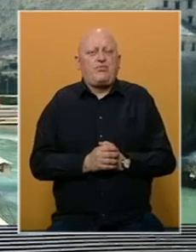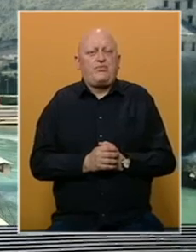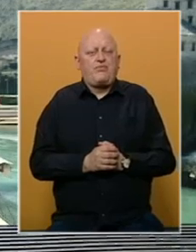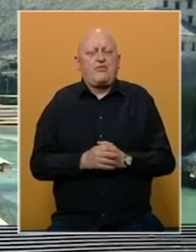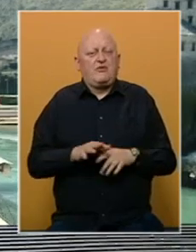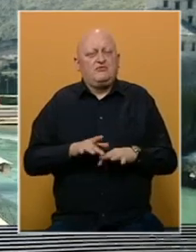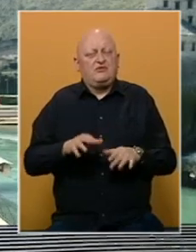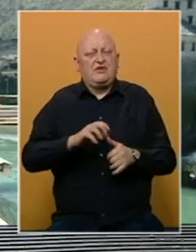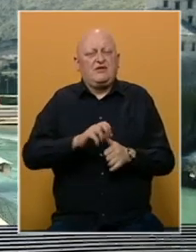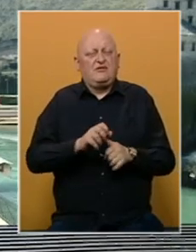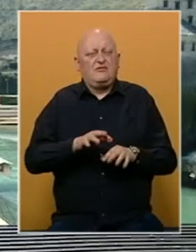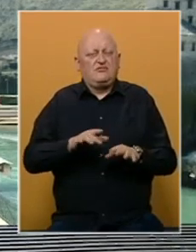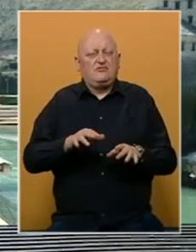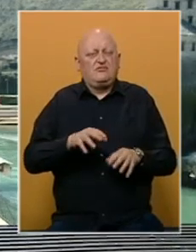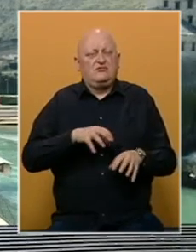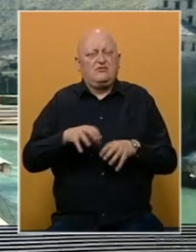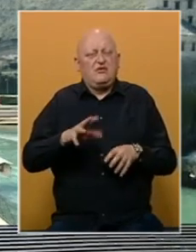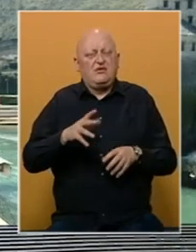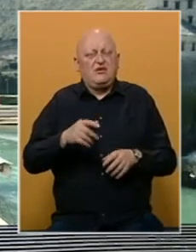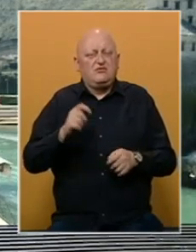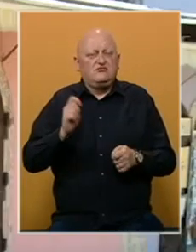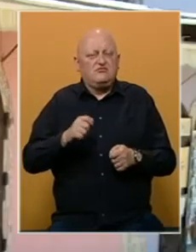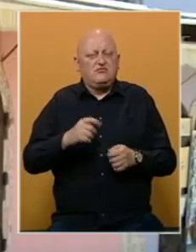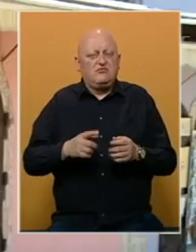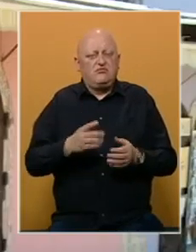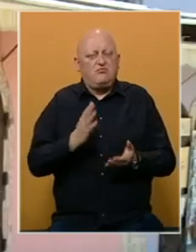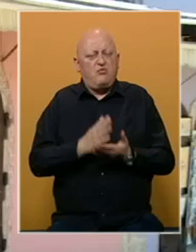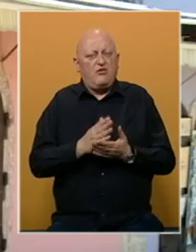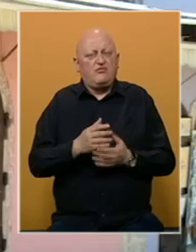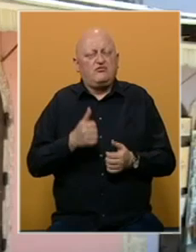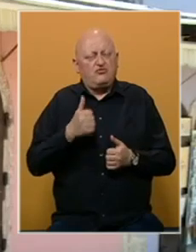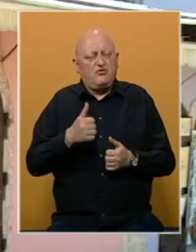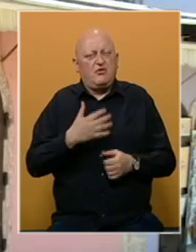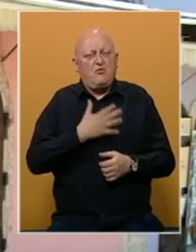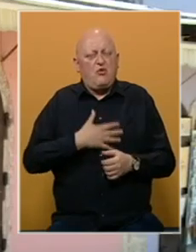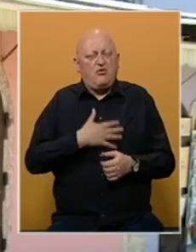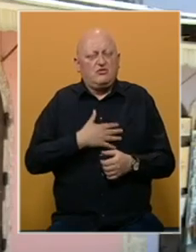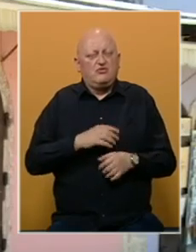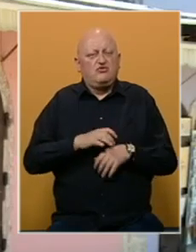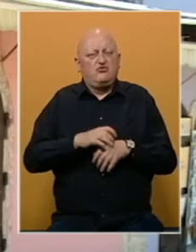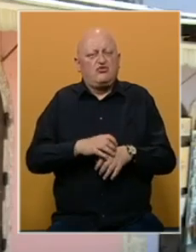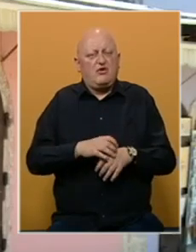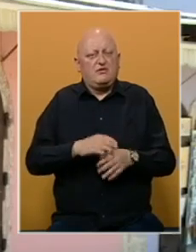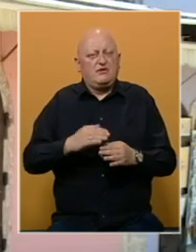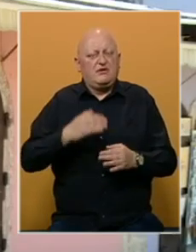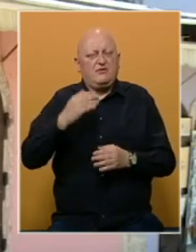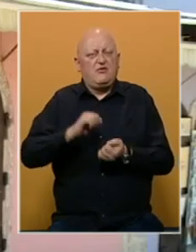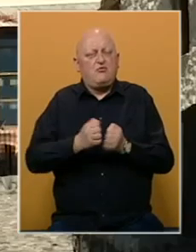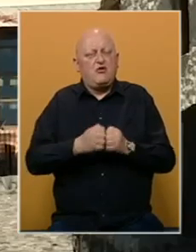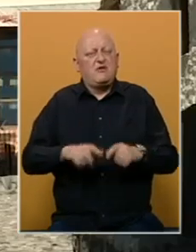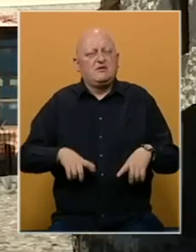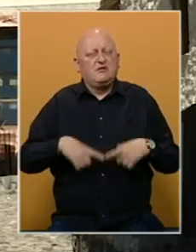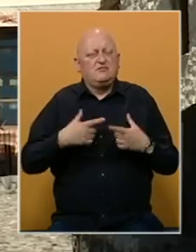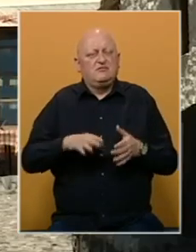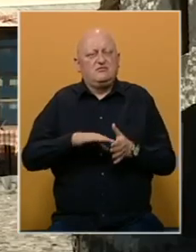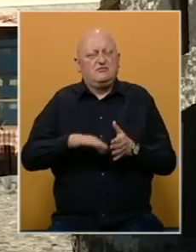Pandemija koronavirusa radnike u nekim djelatnostima koje su do pojave korone bile unosne i poželjne, dovela je do nivoa borbe za opstanak.